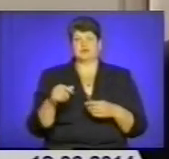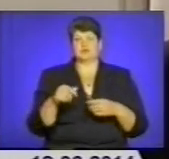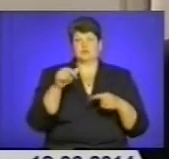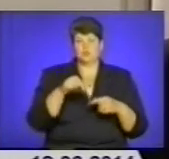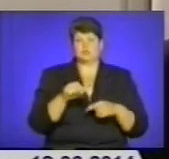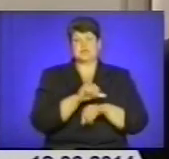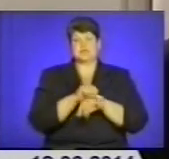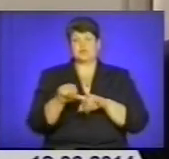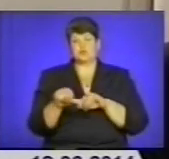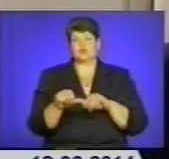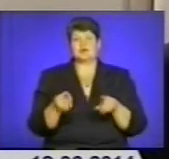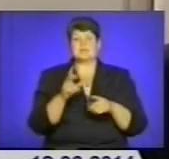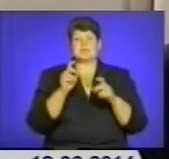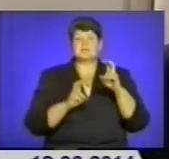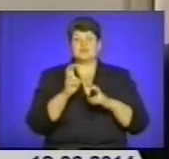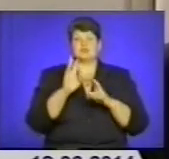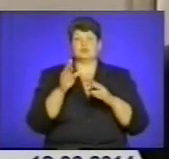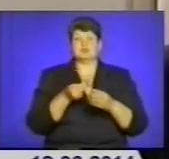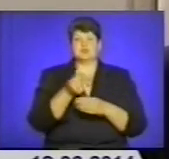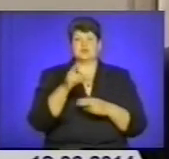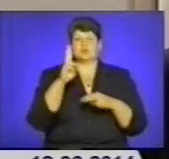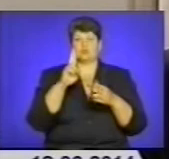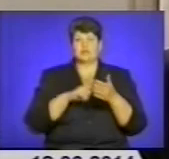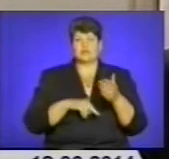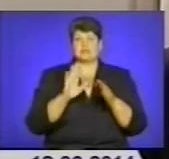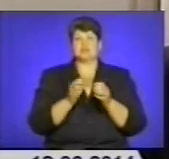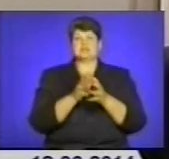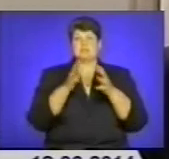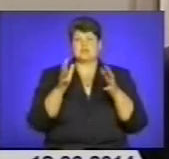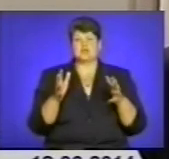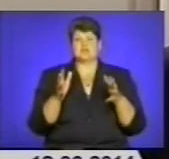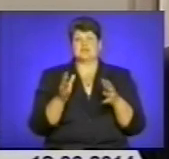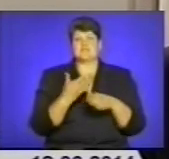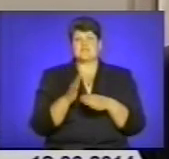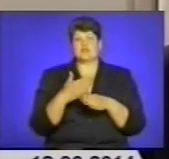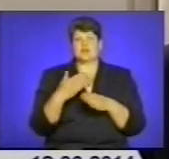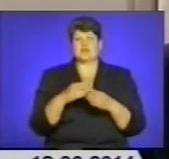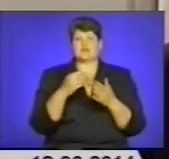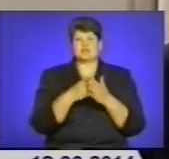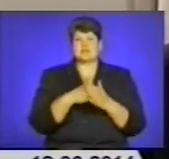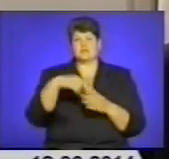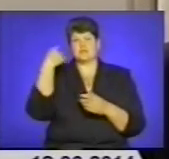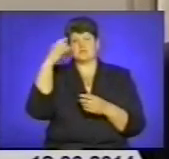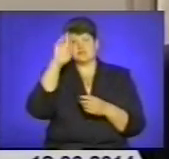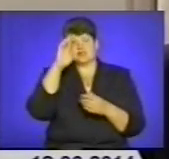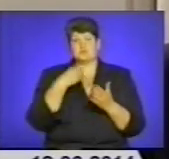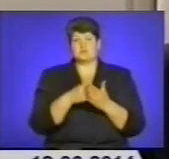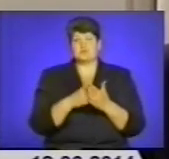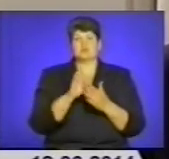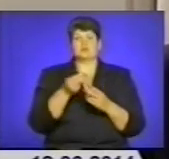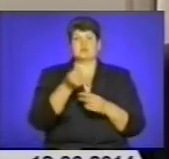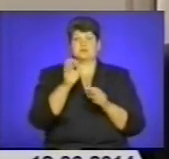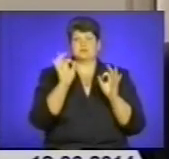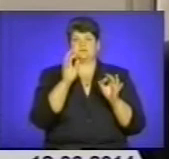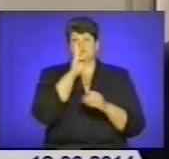підприємства, які будуть сплачувати податки, які будуть збільшувати відрахування місцевих бюджетів, державних бюджетів, які будуть платити рідну заробітну